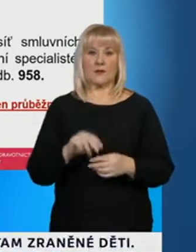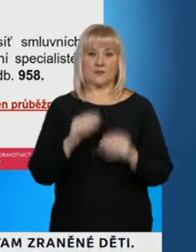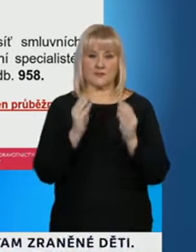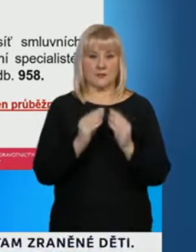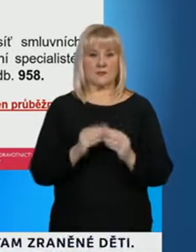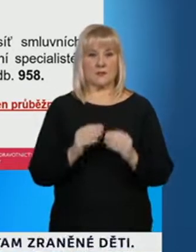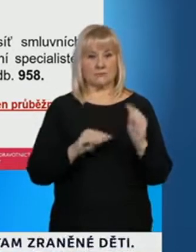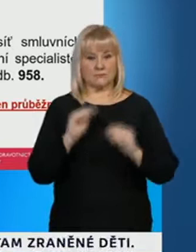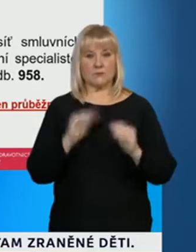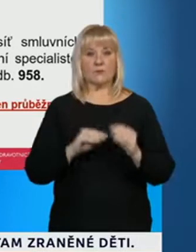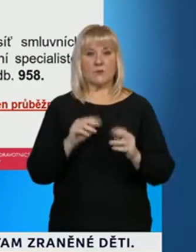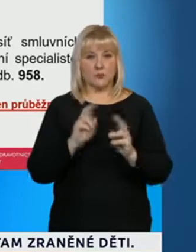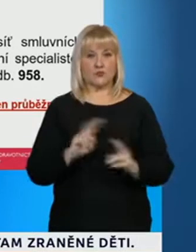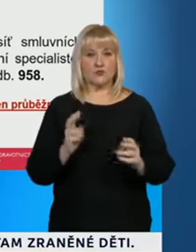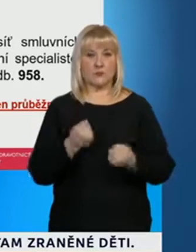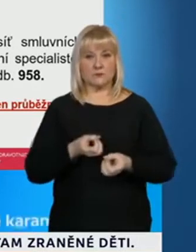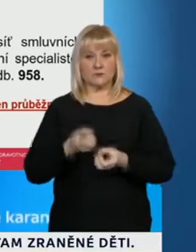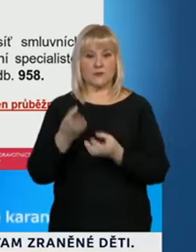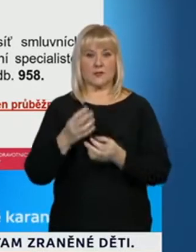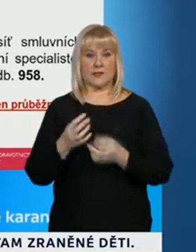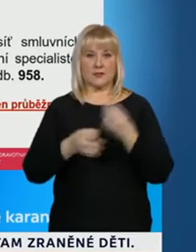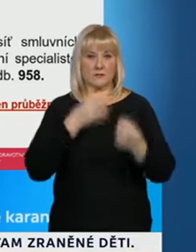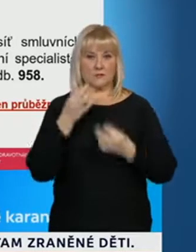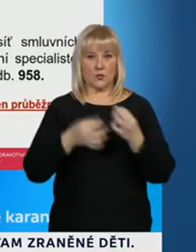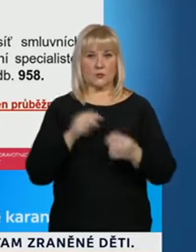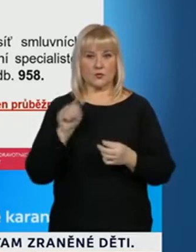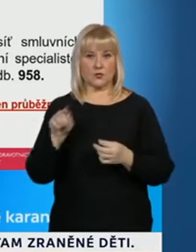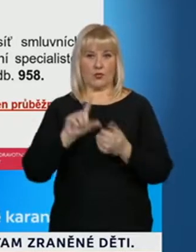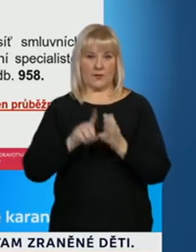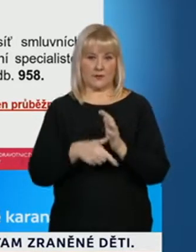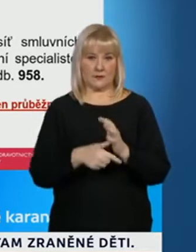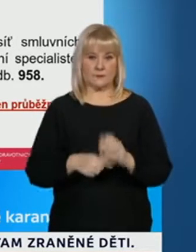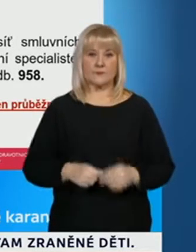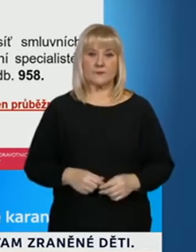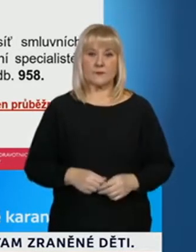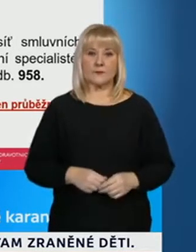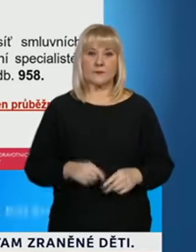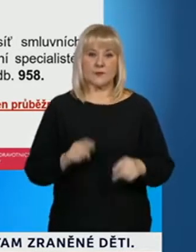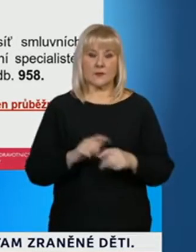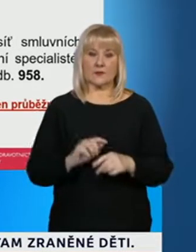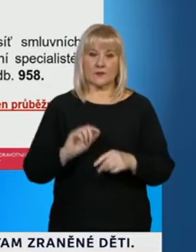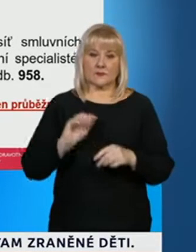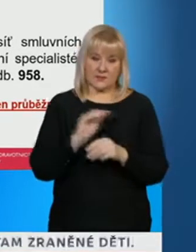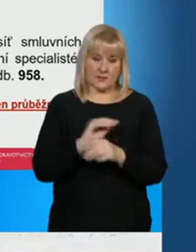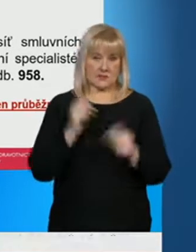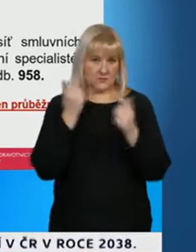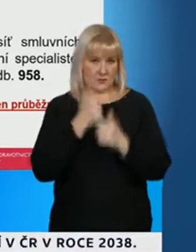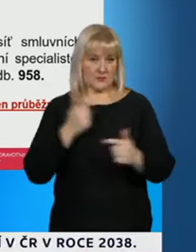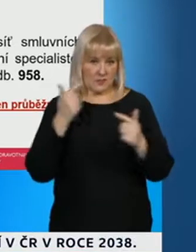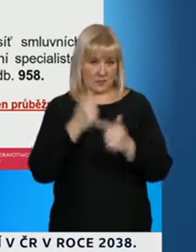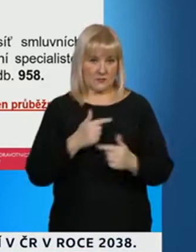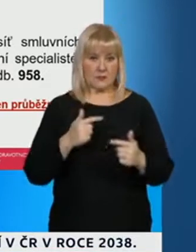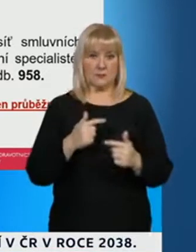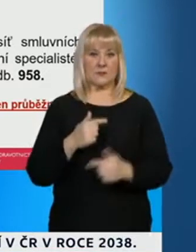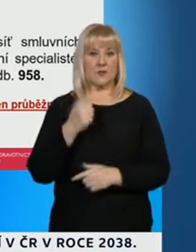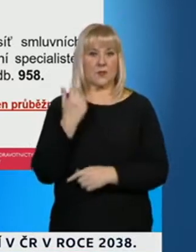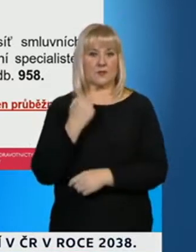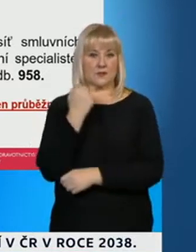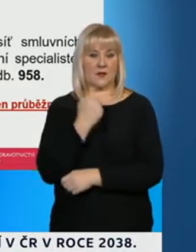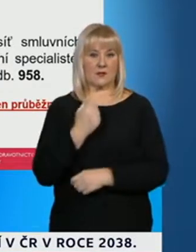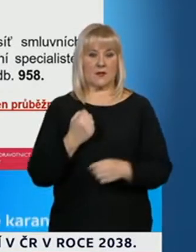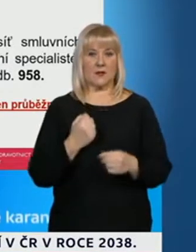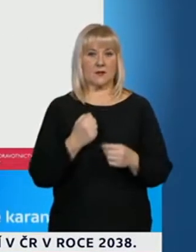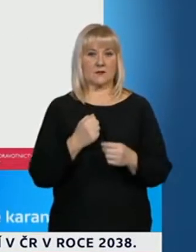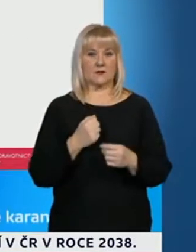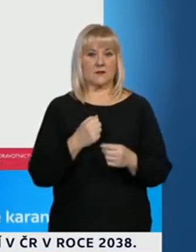tak, aby jsme byli schopni sdílet tyto informace z kraji. Co se týká jenom na okreslení, samozřejmě tebáteřní síť v center, prosím,